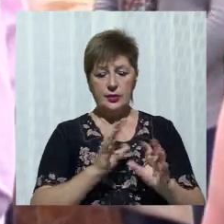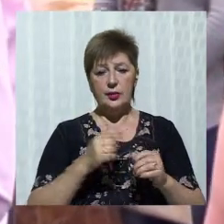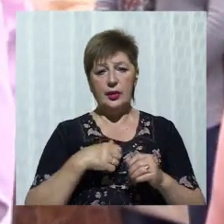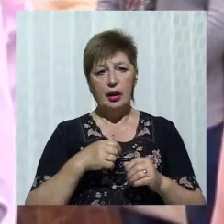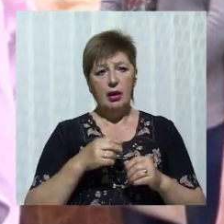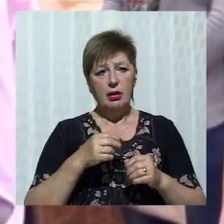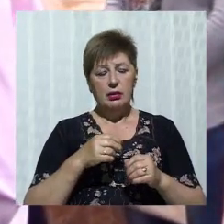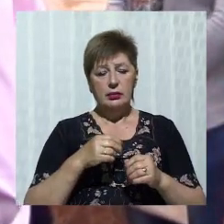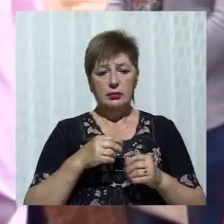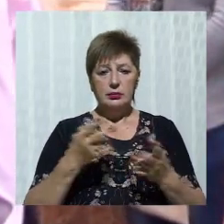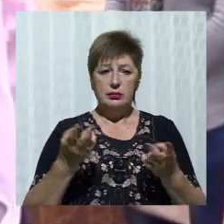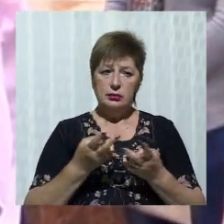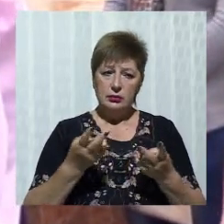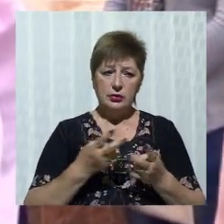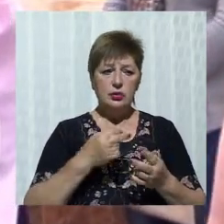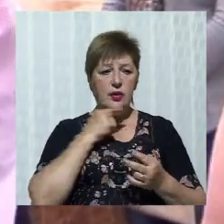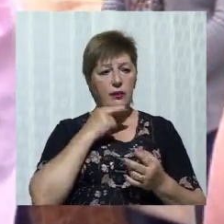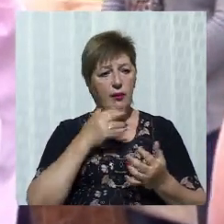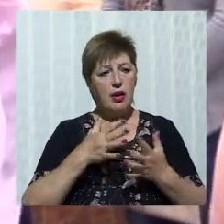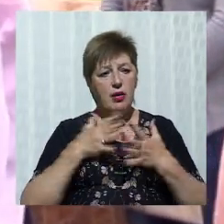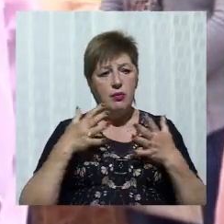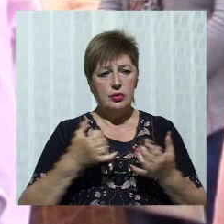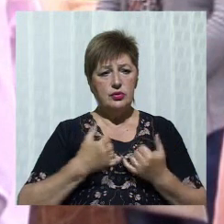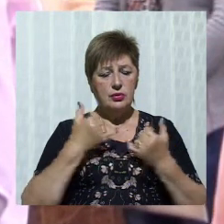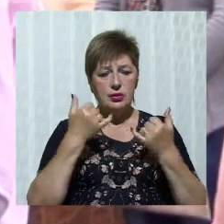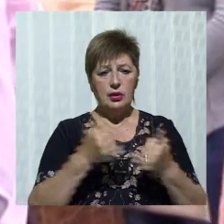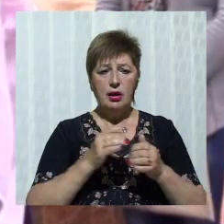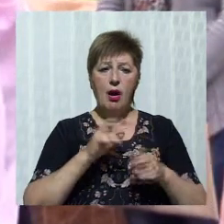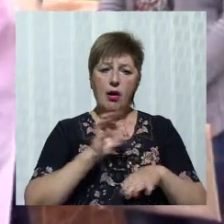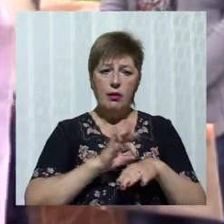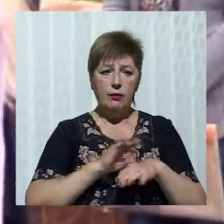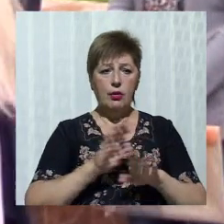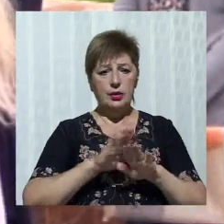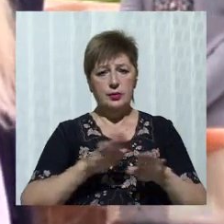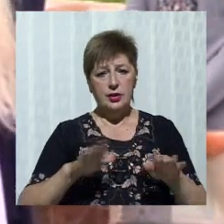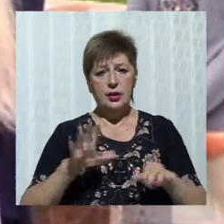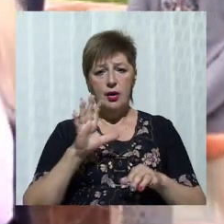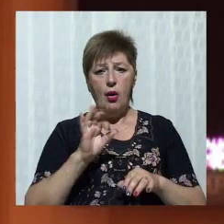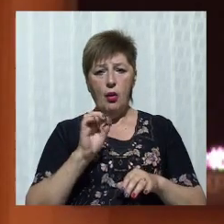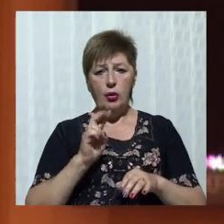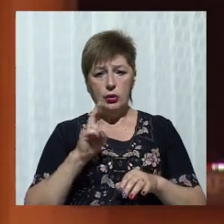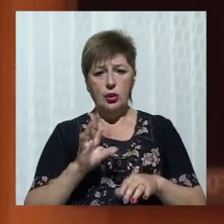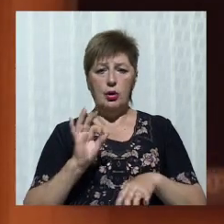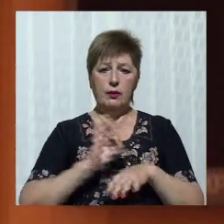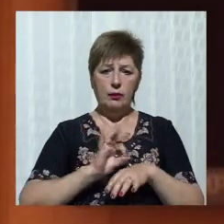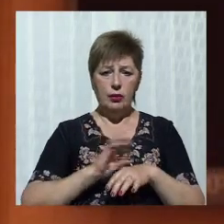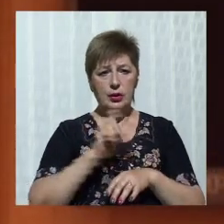таки розвиток медичної сфери в місті, допомога хворим дітям, онкохворим людям загалом».